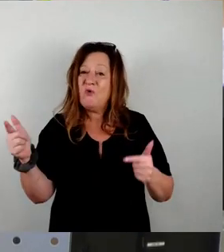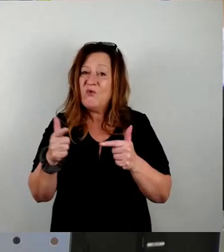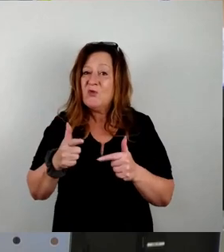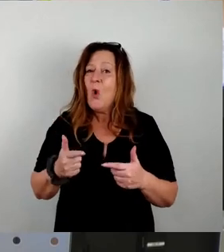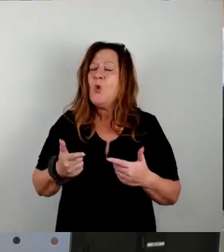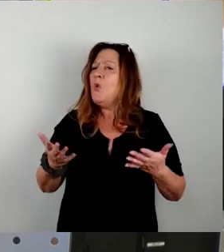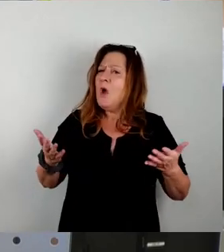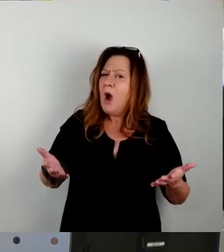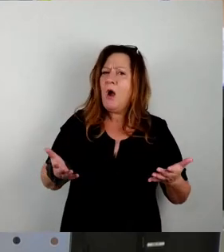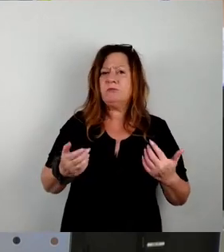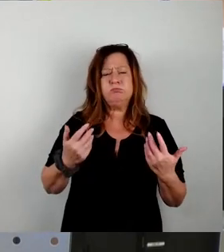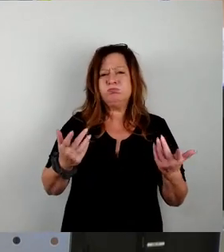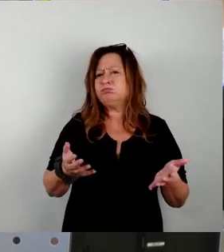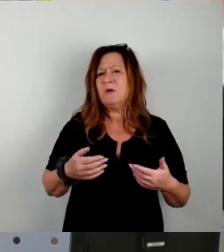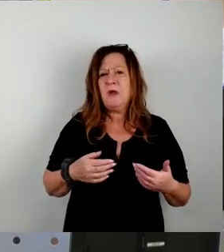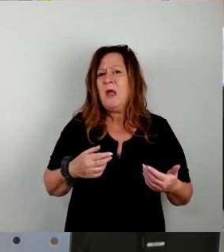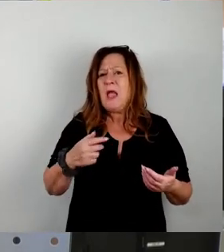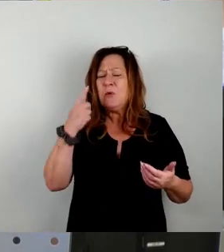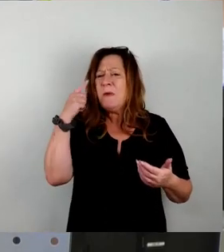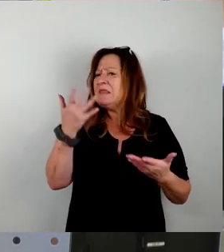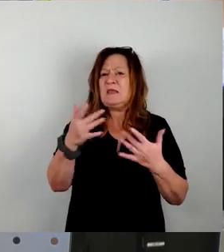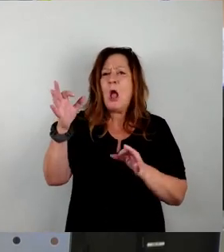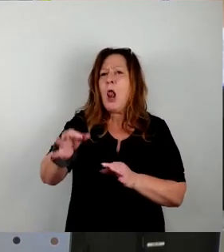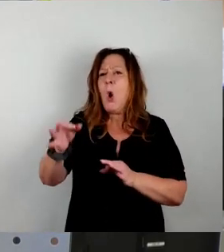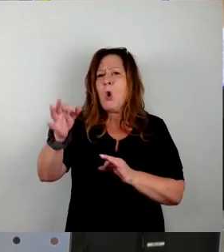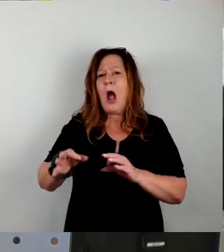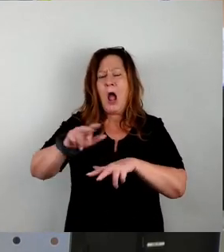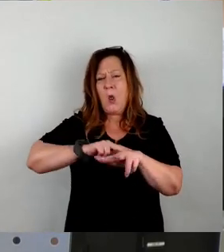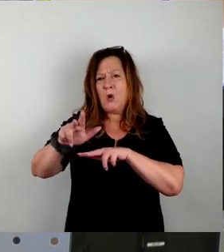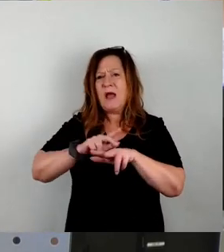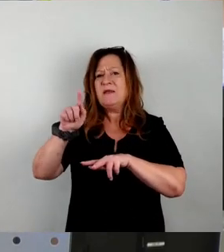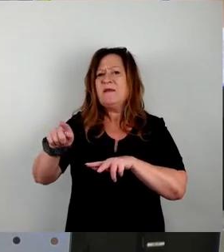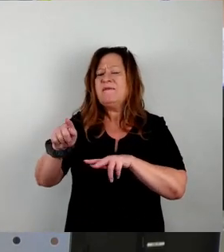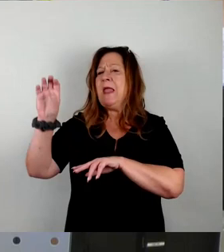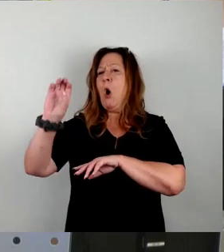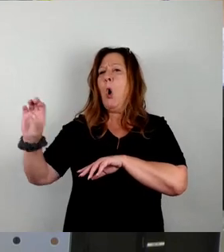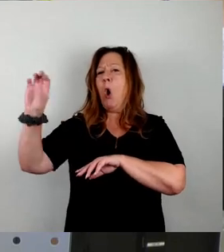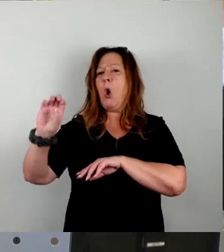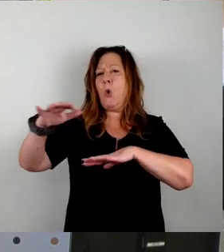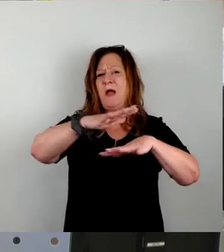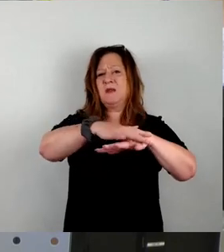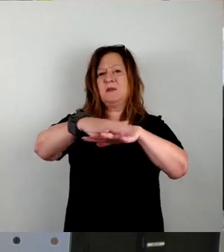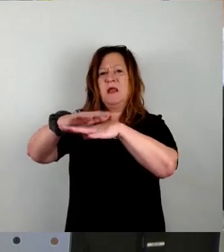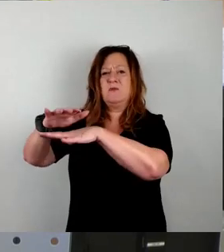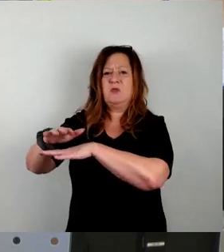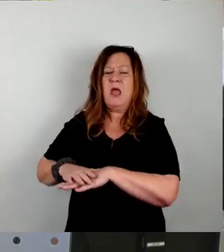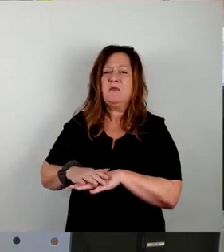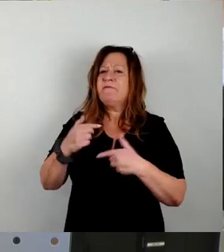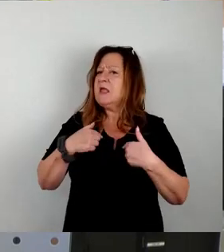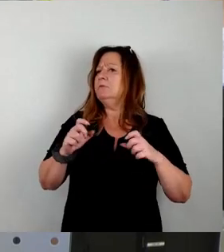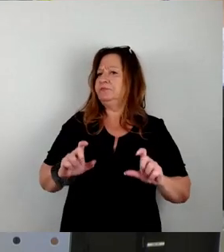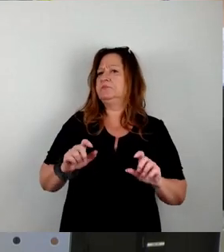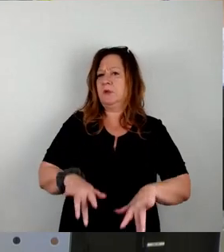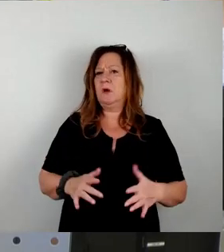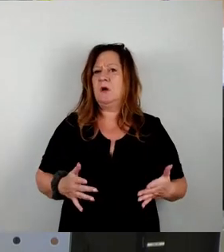dadurch, dass sie gerade nicht lokal organisiert ist, sondern dass sie inzwischen europaweit vernetzt ist, ist sie ungeheuer redundant und auch gut